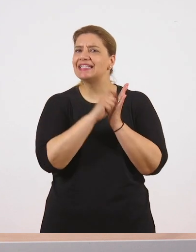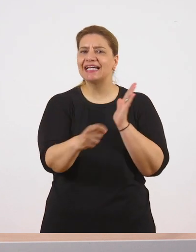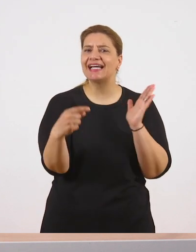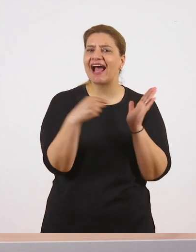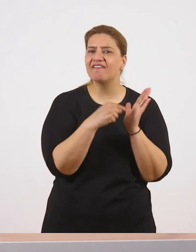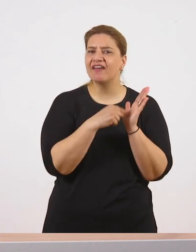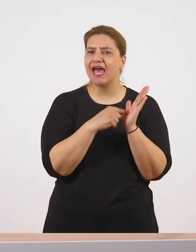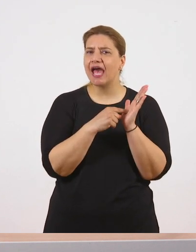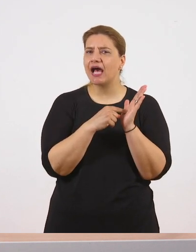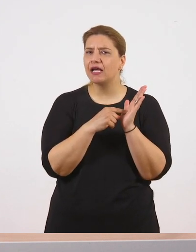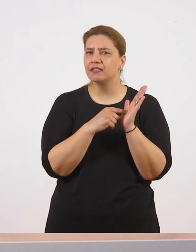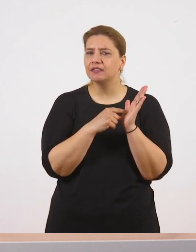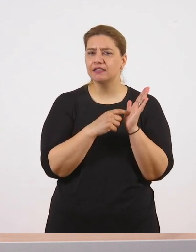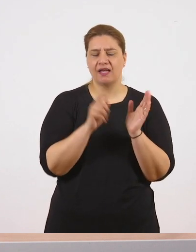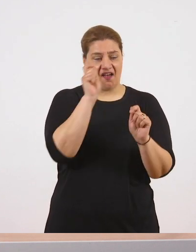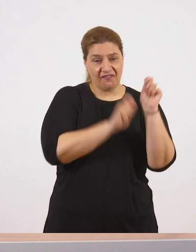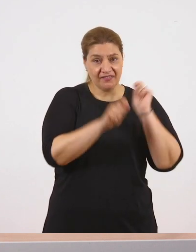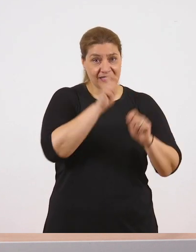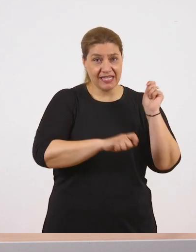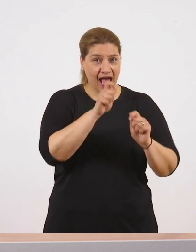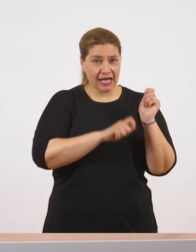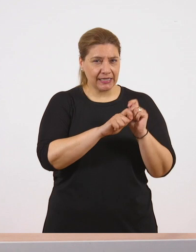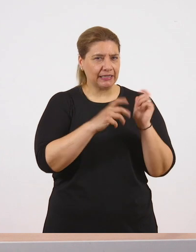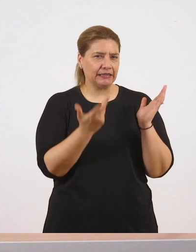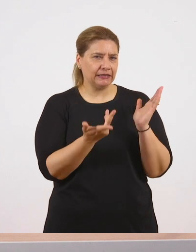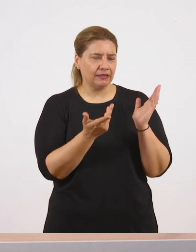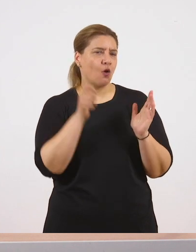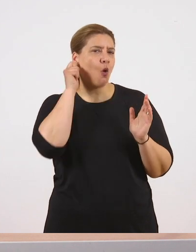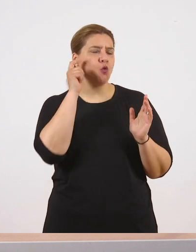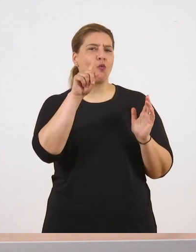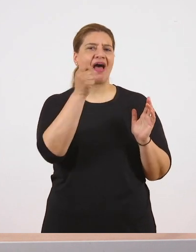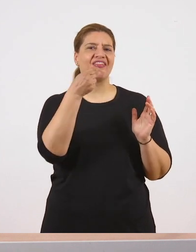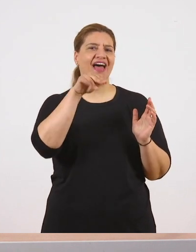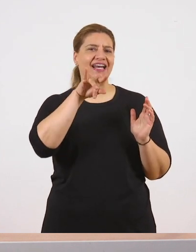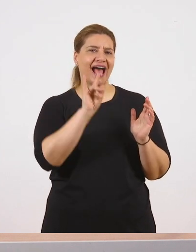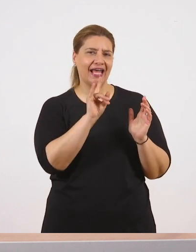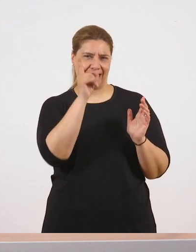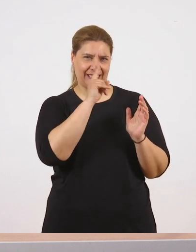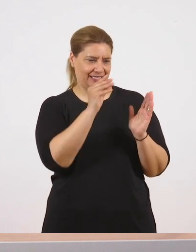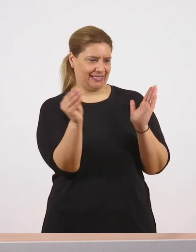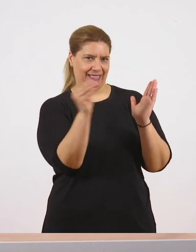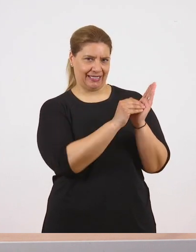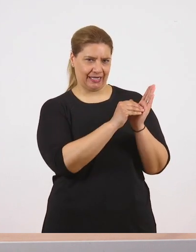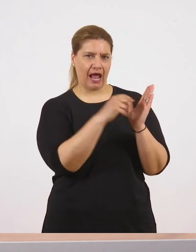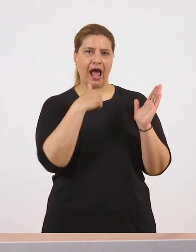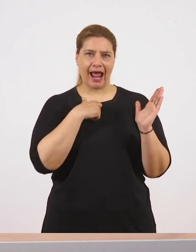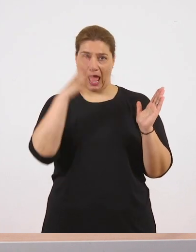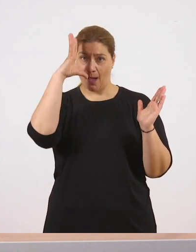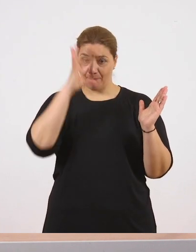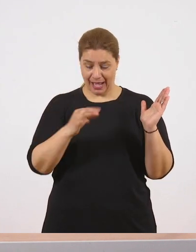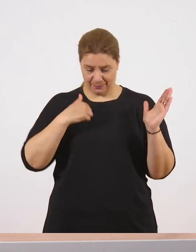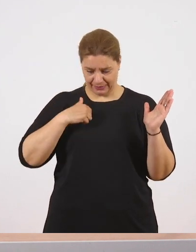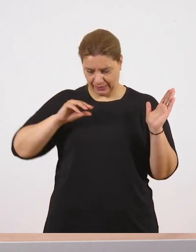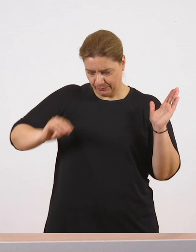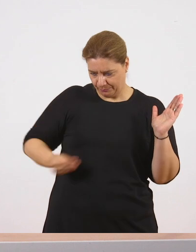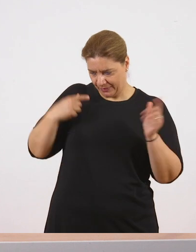πλάθει μια ηρωίδα τη Δανάη αλλά της δανείζει προσωπικά τη στοιχεία. Ένα πολύ γοητευτικό ερώτημα,